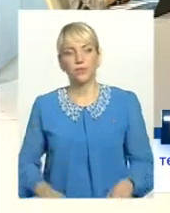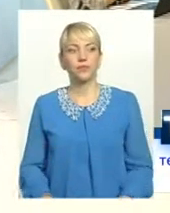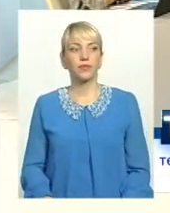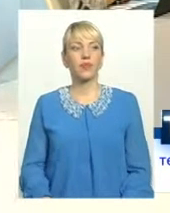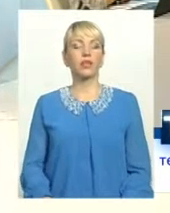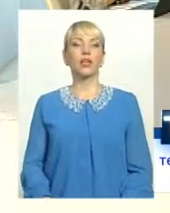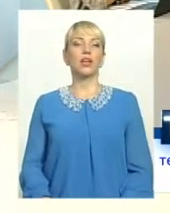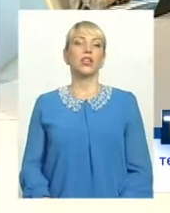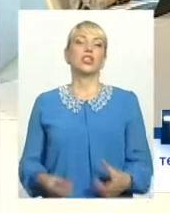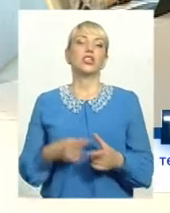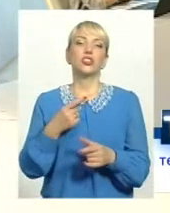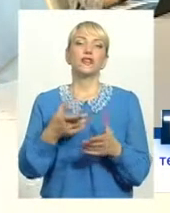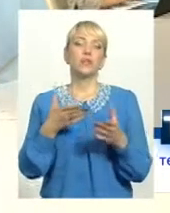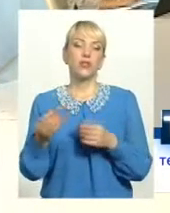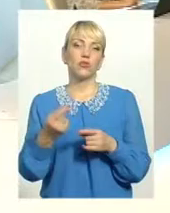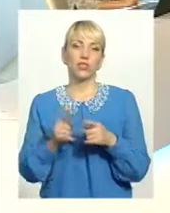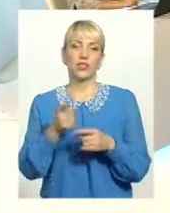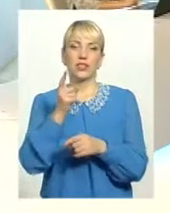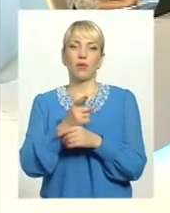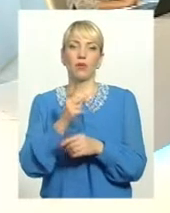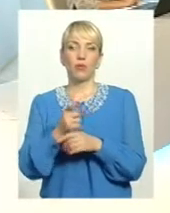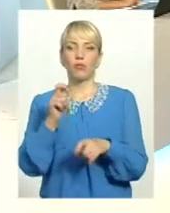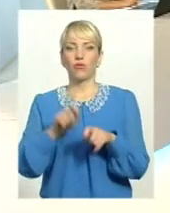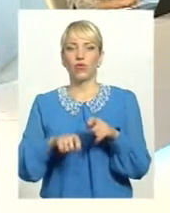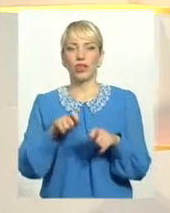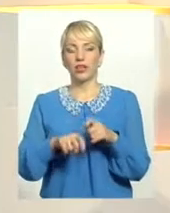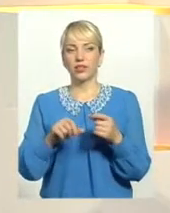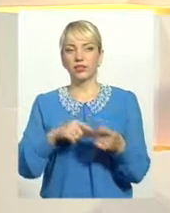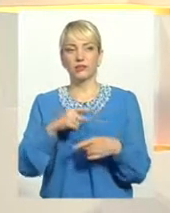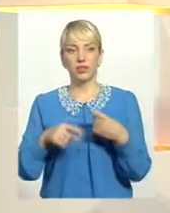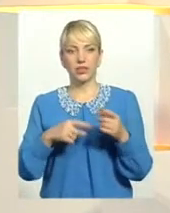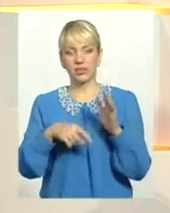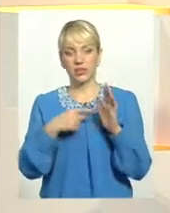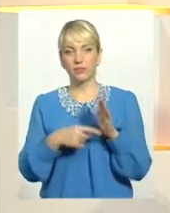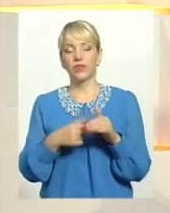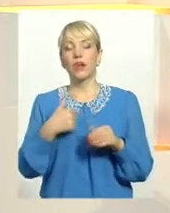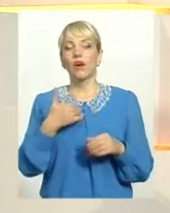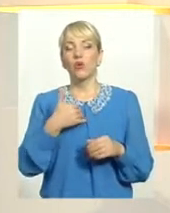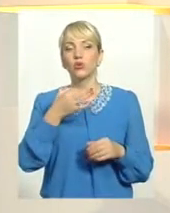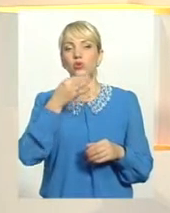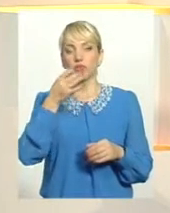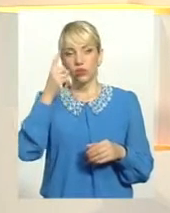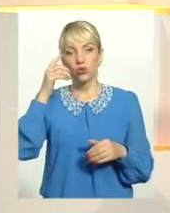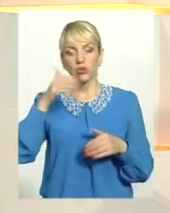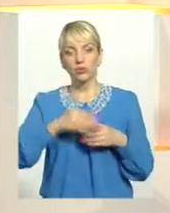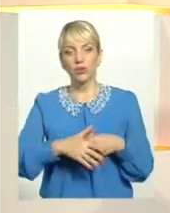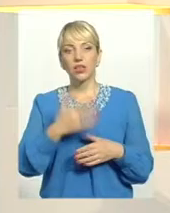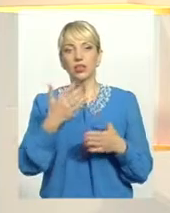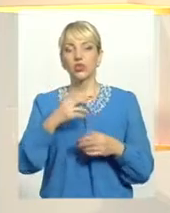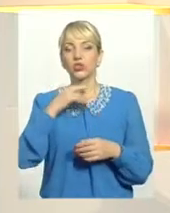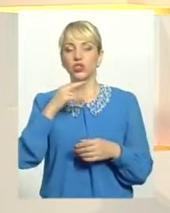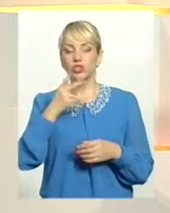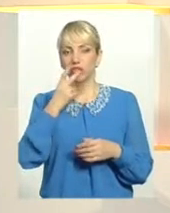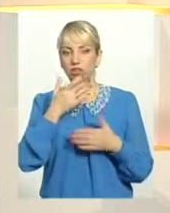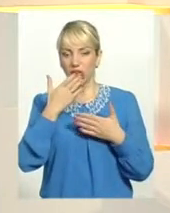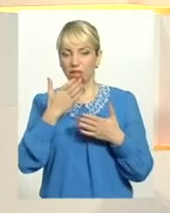вплинула ота заборона перевіряти бізнес? От я якраз це і хочу сказати. Розумієте, дивіться, там є, якщо читати уважно